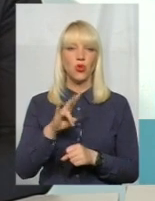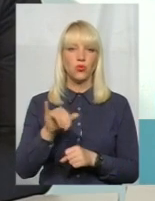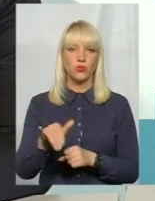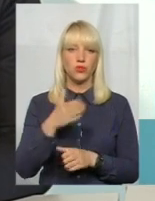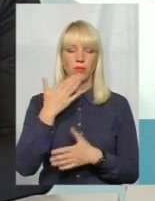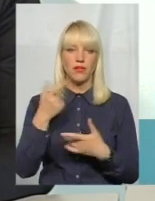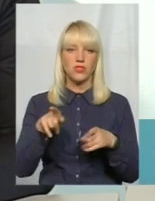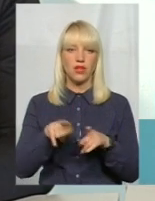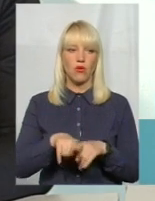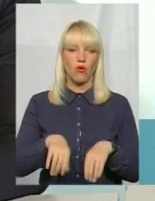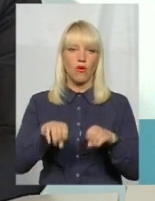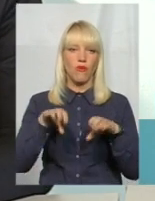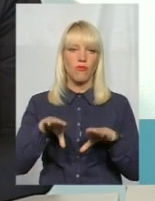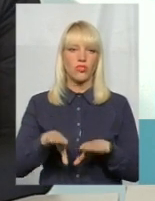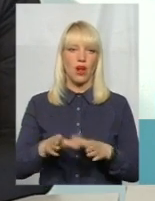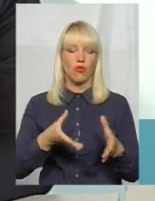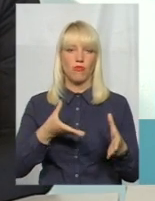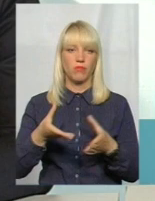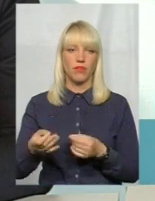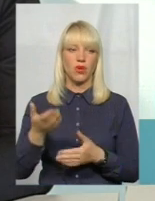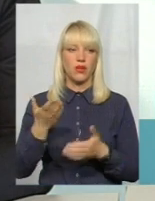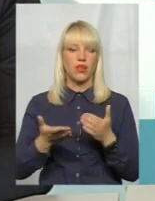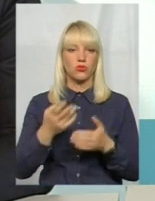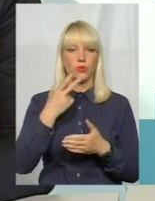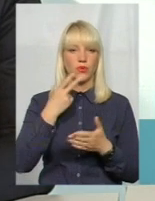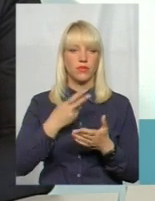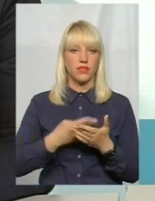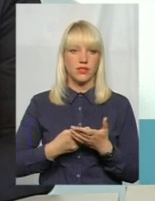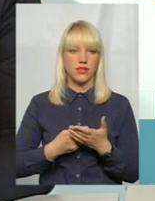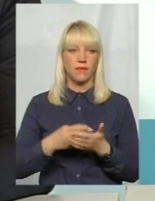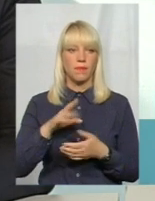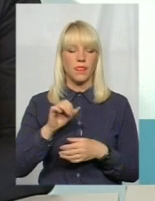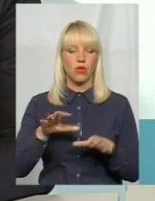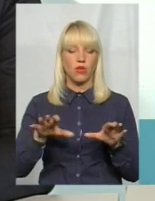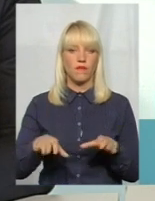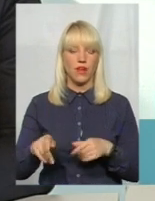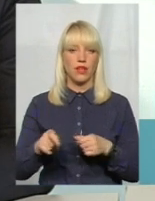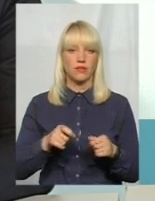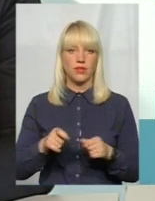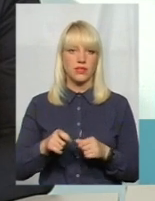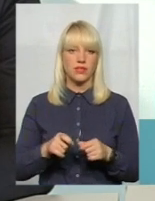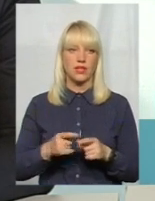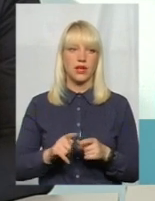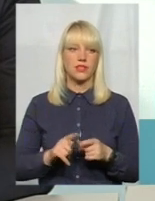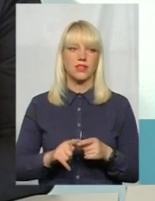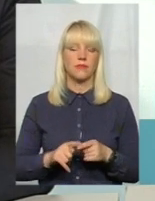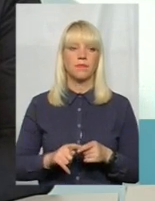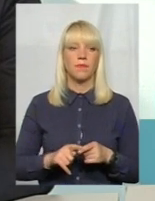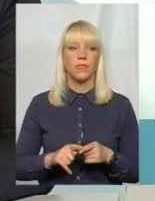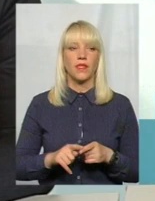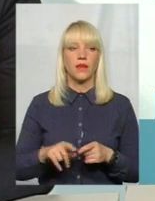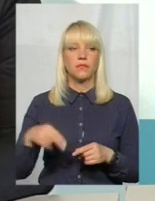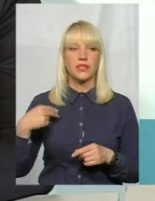вирішального впливу. Але з іншого боку, якщо поглянути, то голова адміністрації вже казатися, людина президента. І